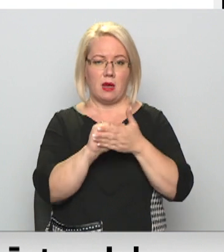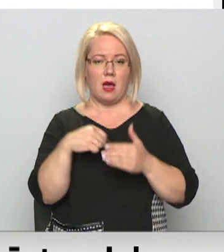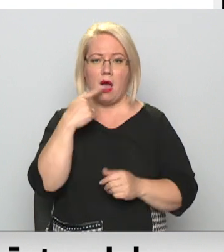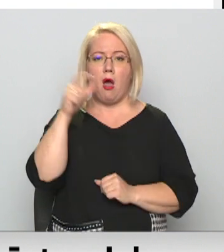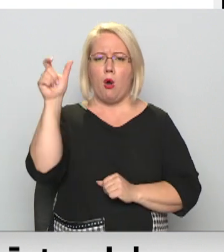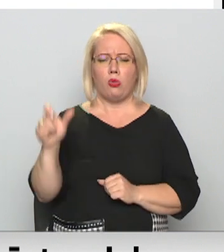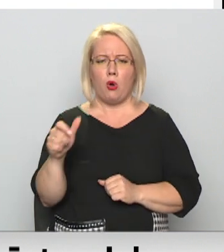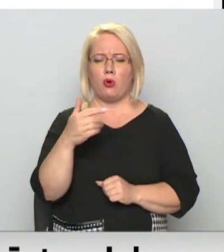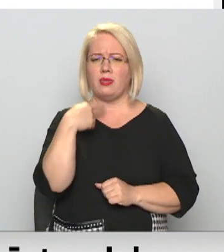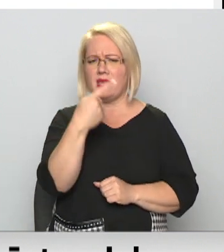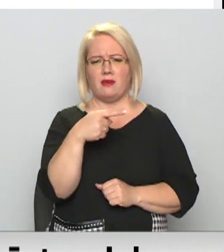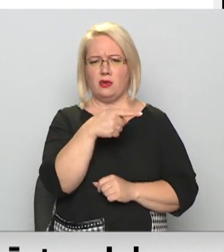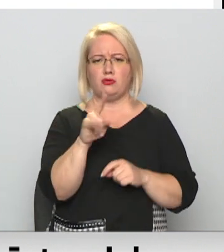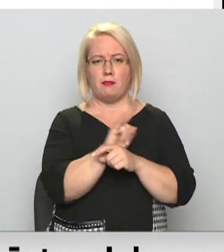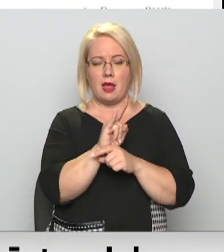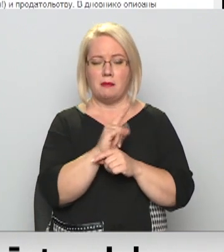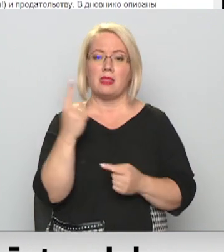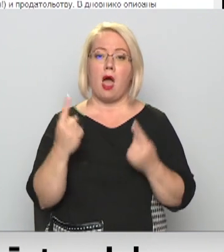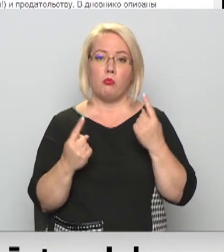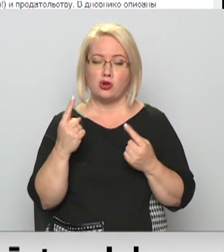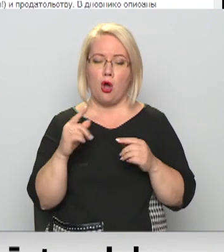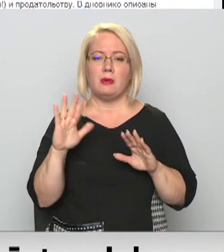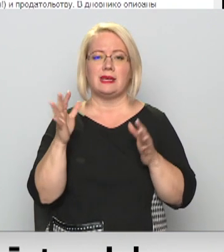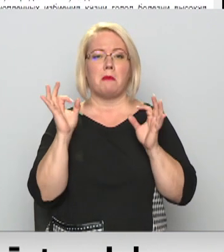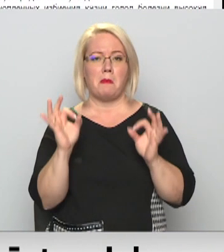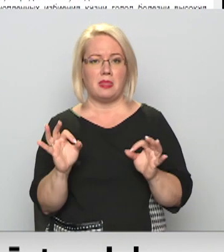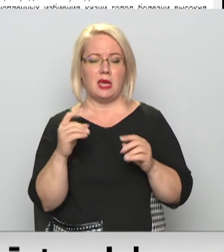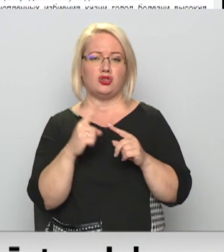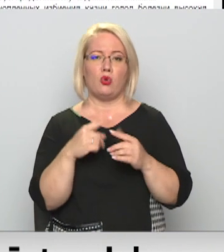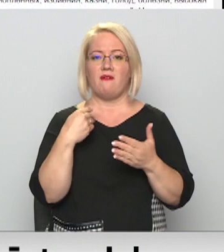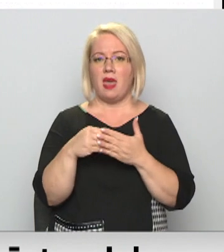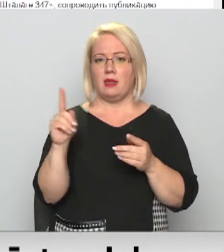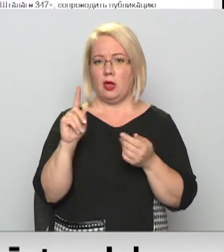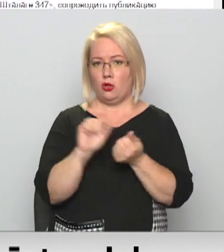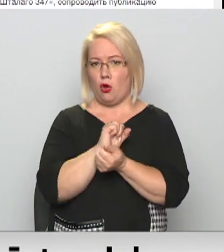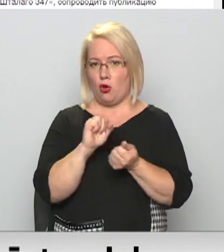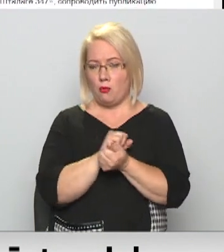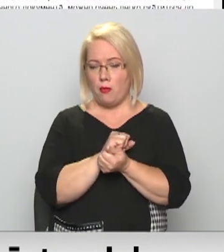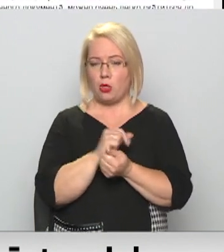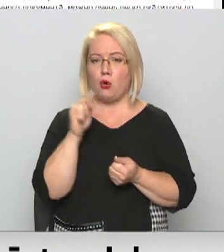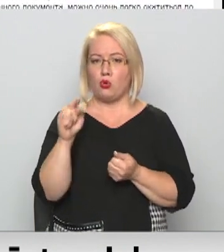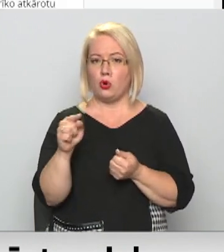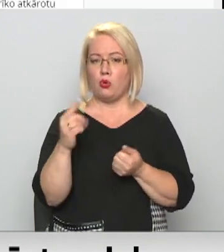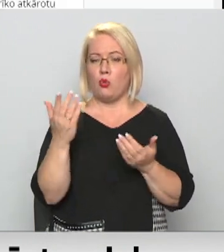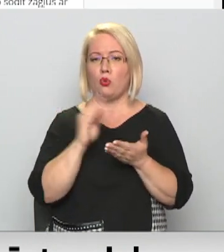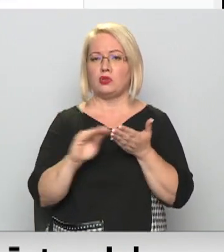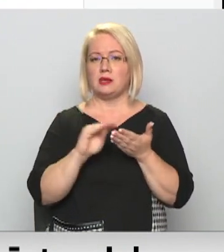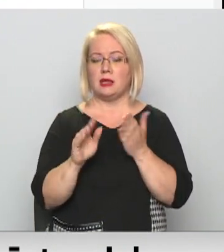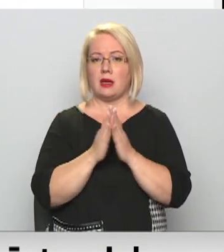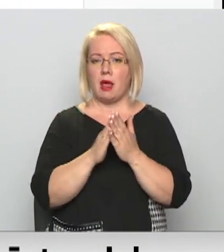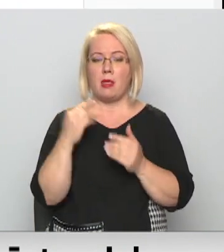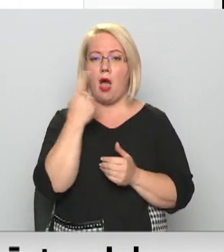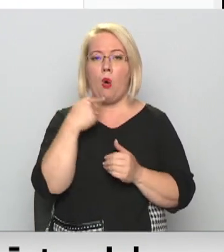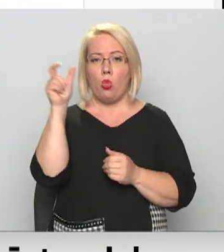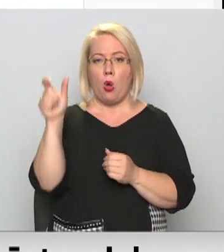sauc par meli, bet tajā tiek apšaubīts tas, cik patiesi un vērtīgi ir dokumenti, kuros balstīta grāmata. Autoram tiek